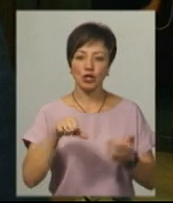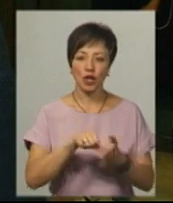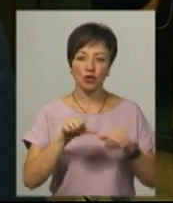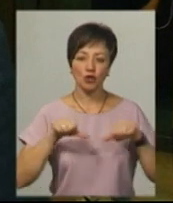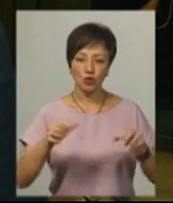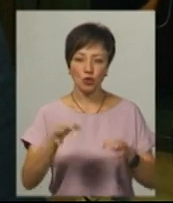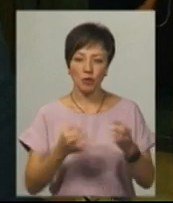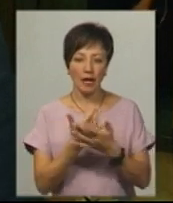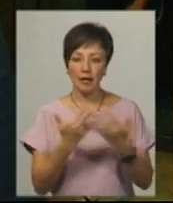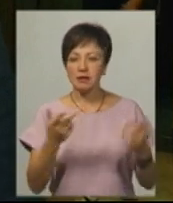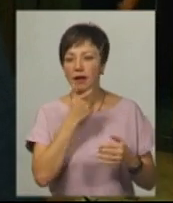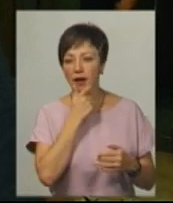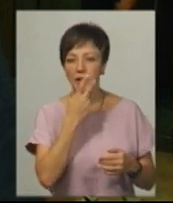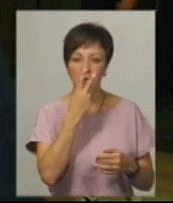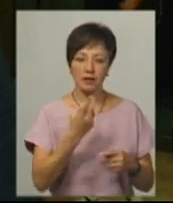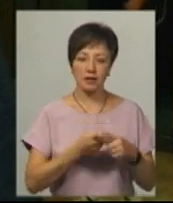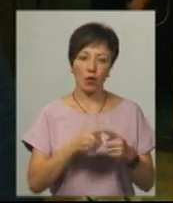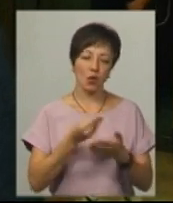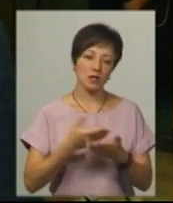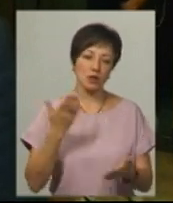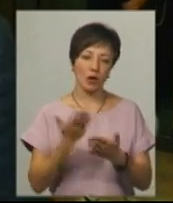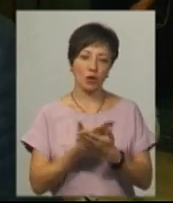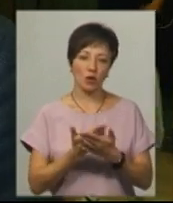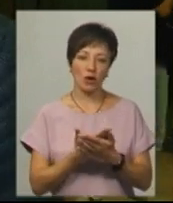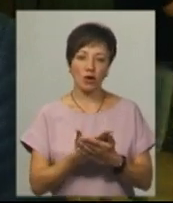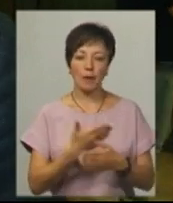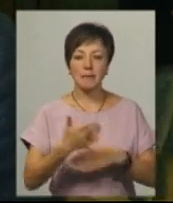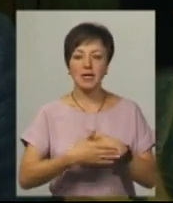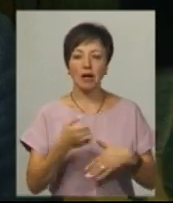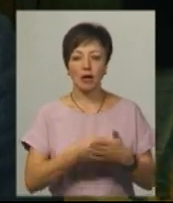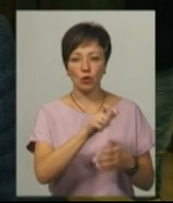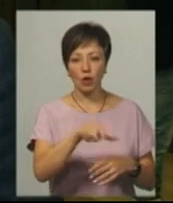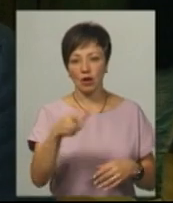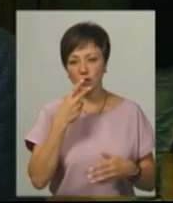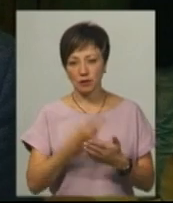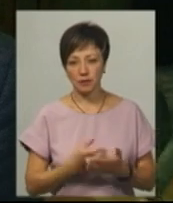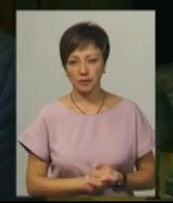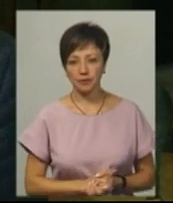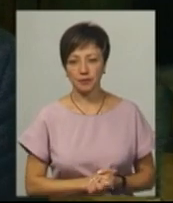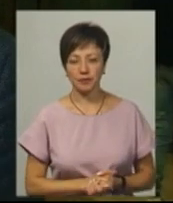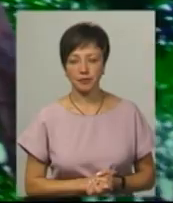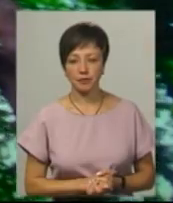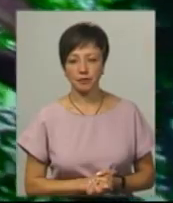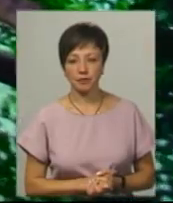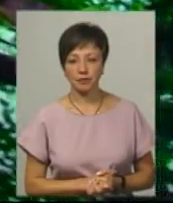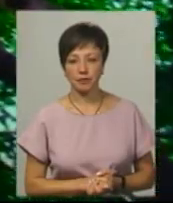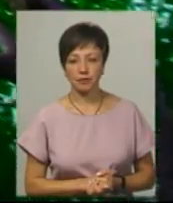а щоб була різна аудиторія, яка дивиться, оцінює кіно, і близька до глядача, і щоб вони оцінили ці фільми.